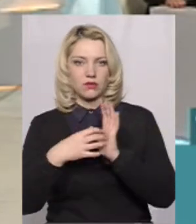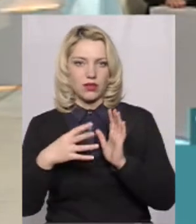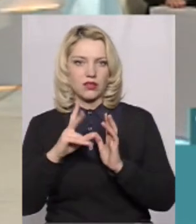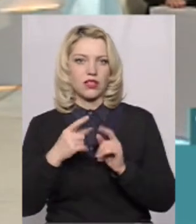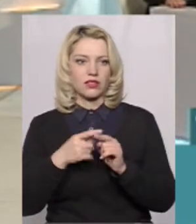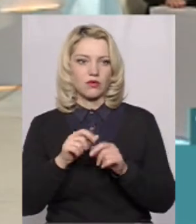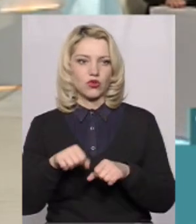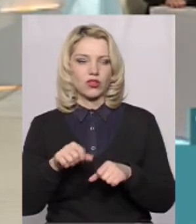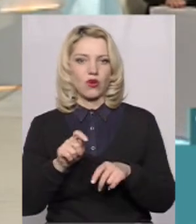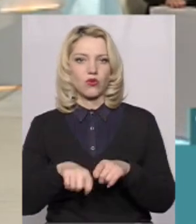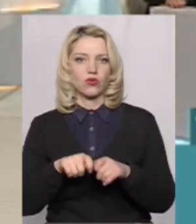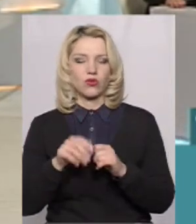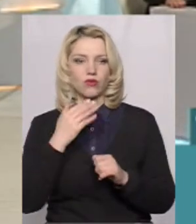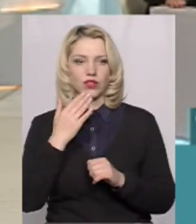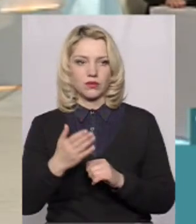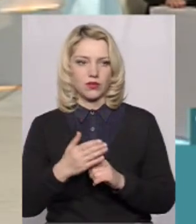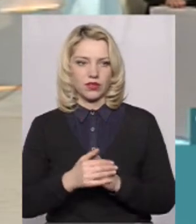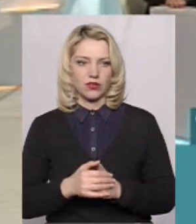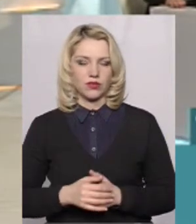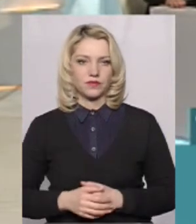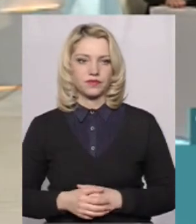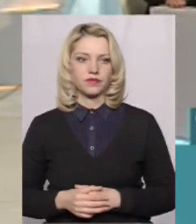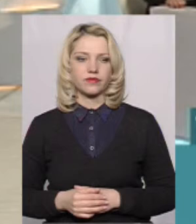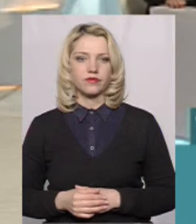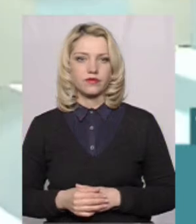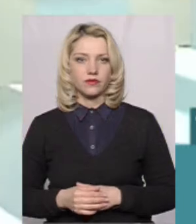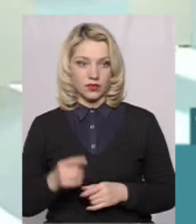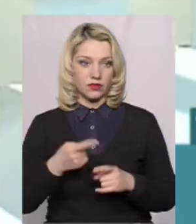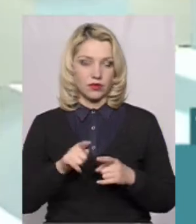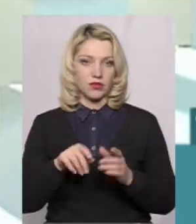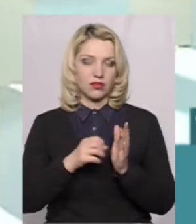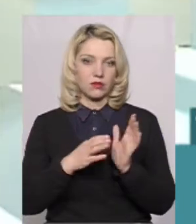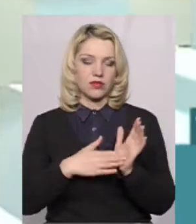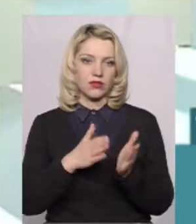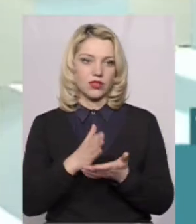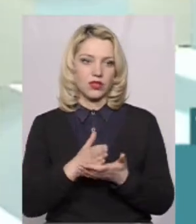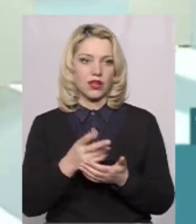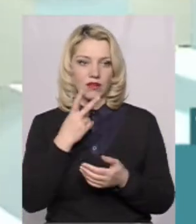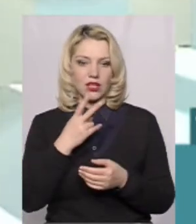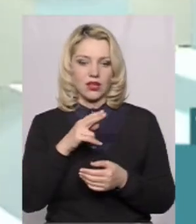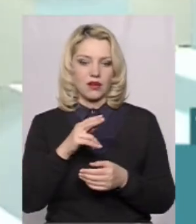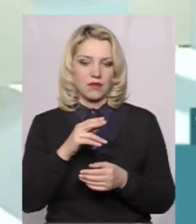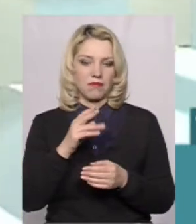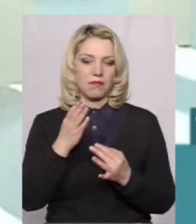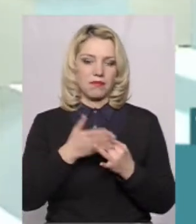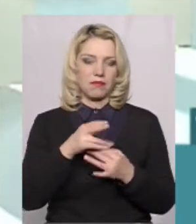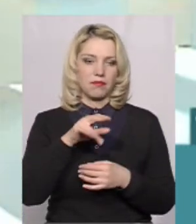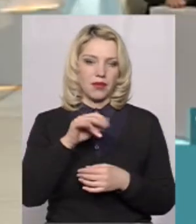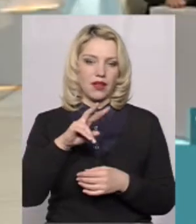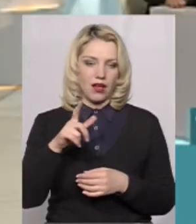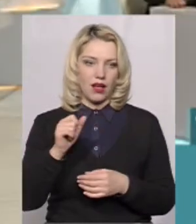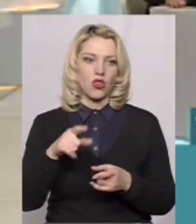можна контролювати, наприклад, цих пільговиків, де видно, що дитина, там написано, я бачила в черзі, що це пільга, але таке